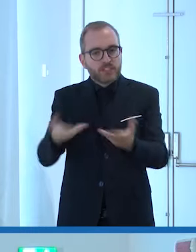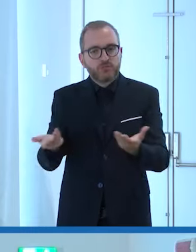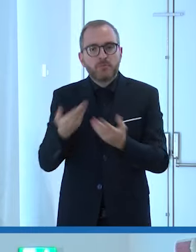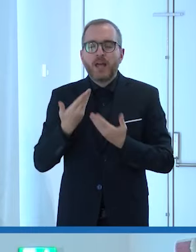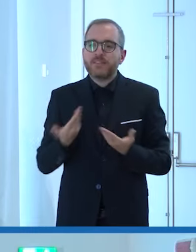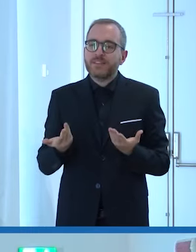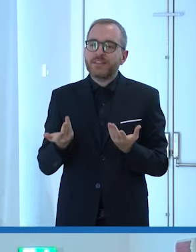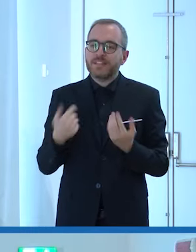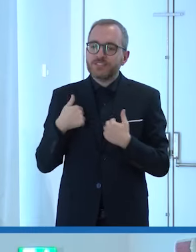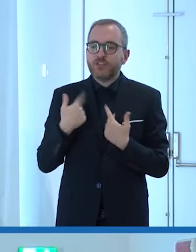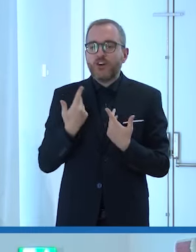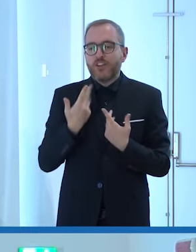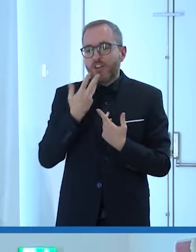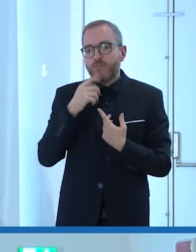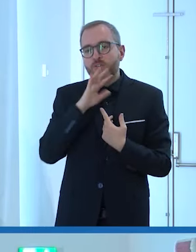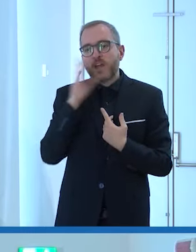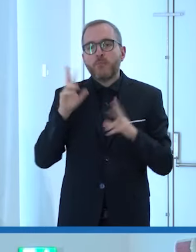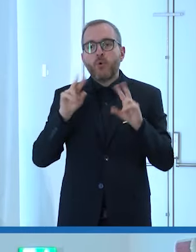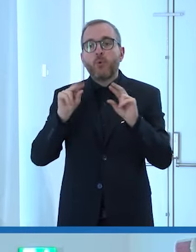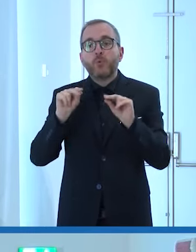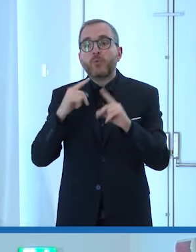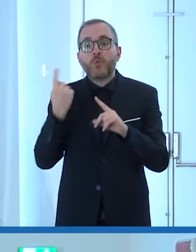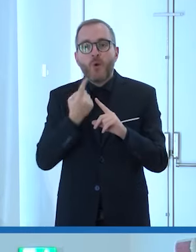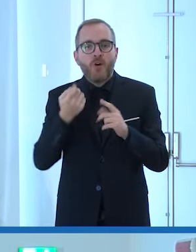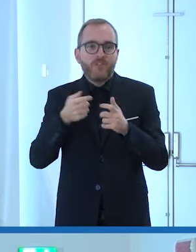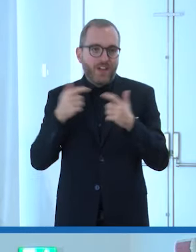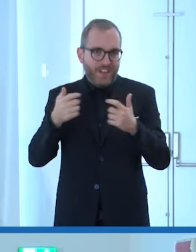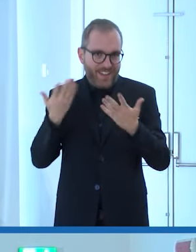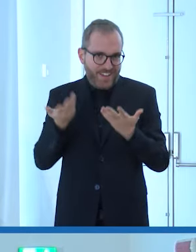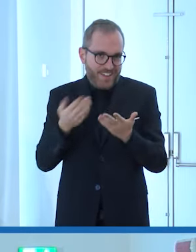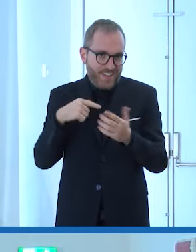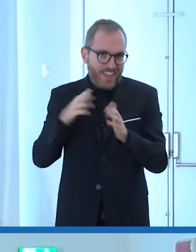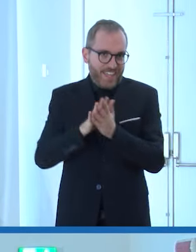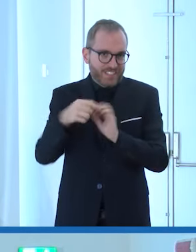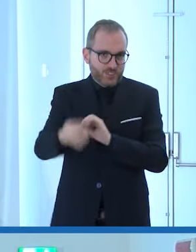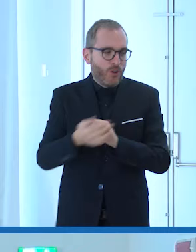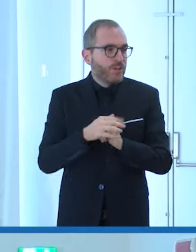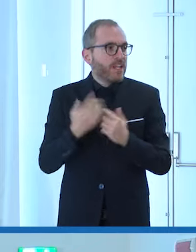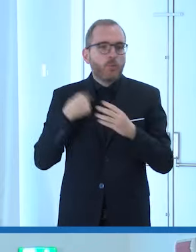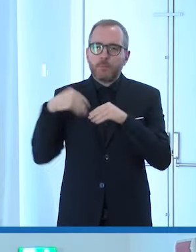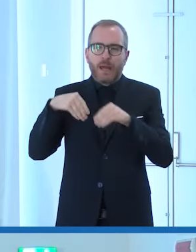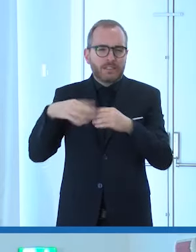che ci sia una nuova edizione con ancora più partecipanti. A lei la parola.